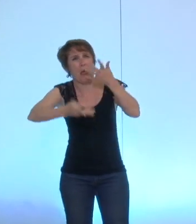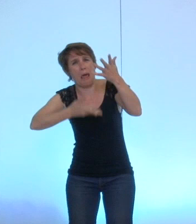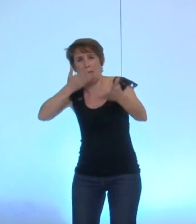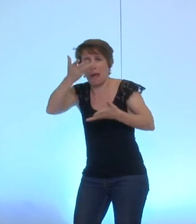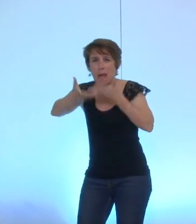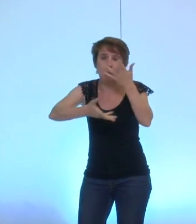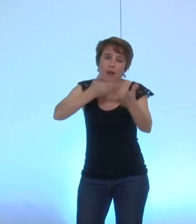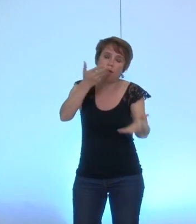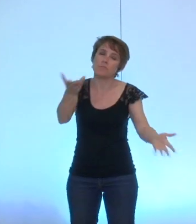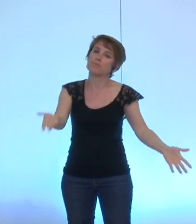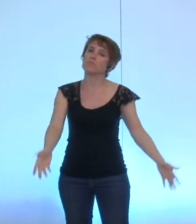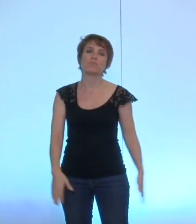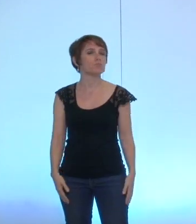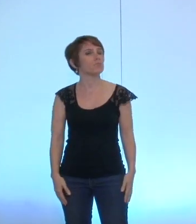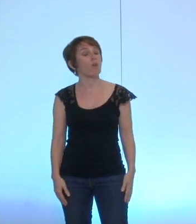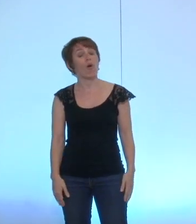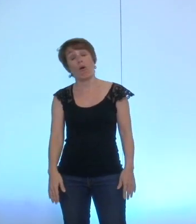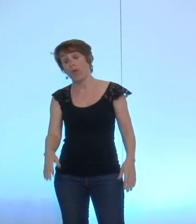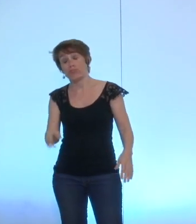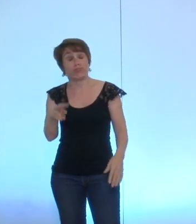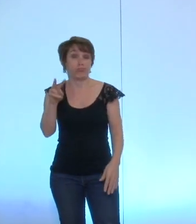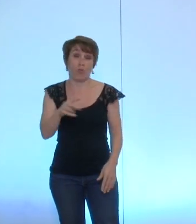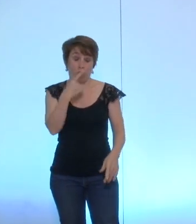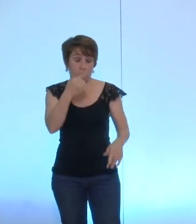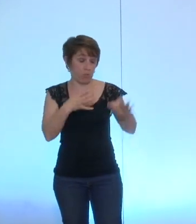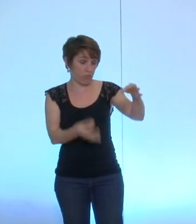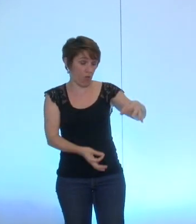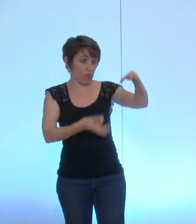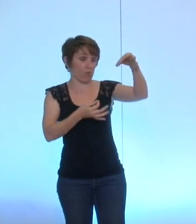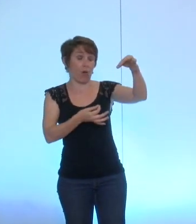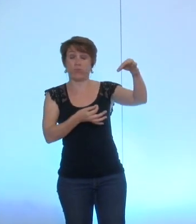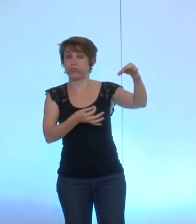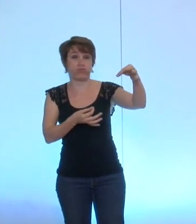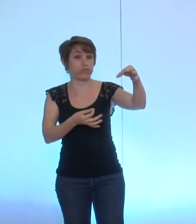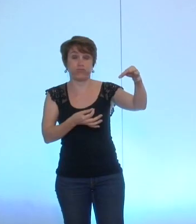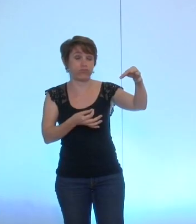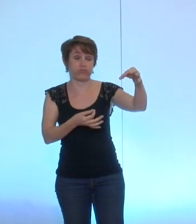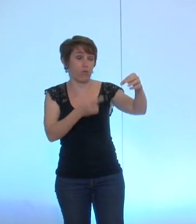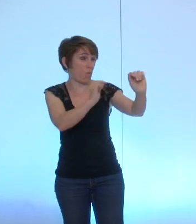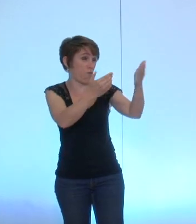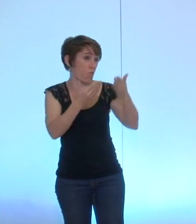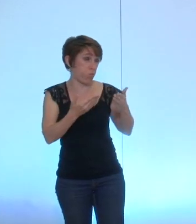Bon, donc, il n'y a pas grand-chose à attendre. Et de votre part, nous l'avons bien compris.